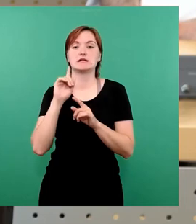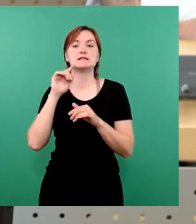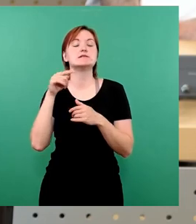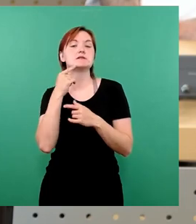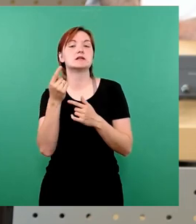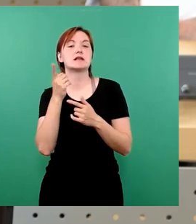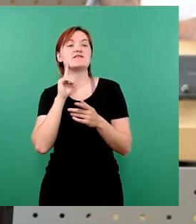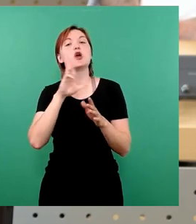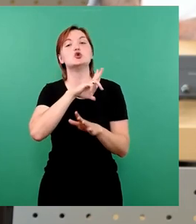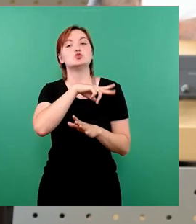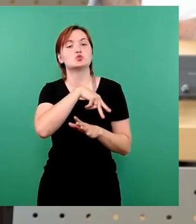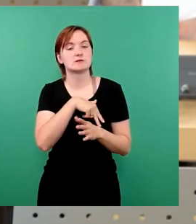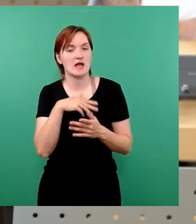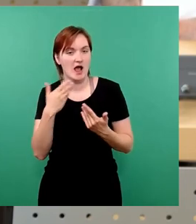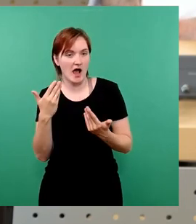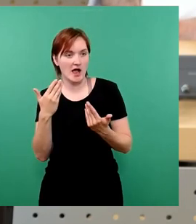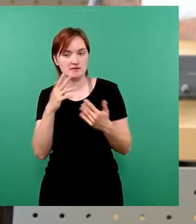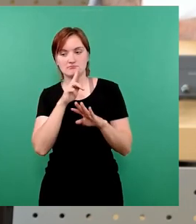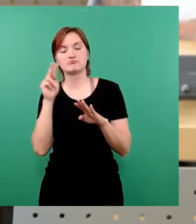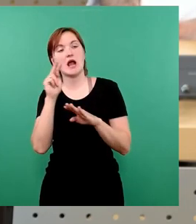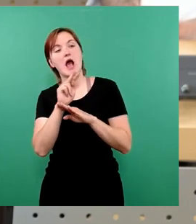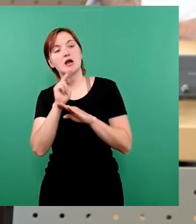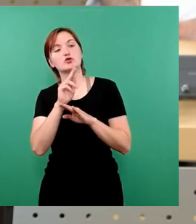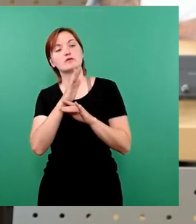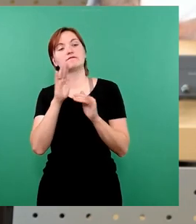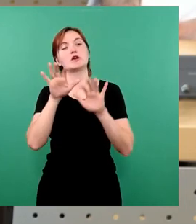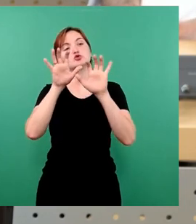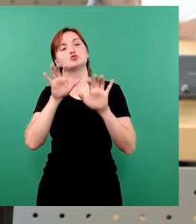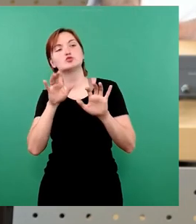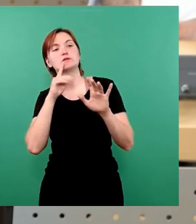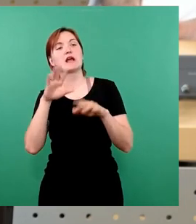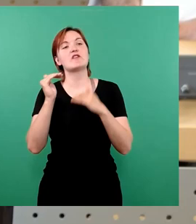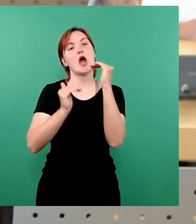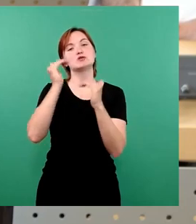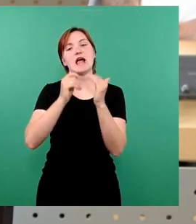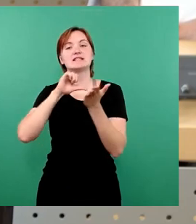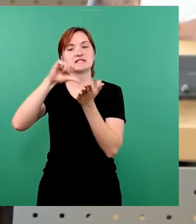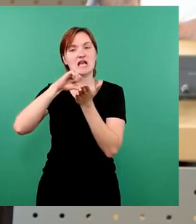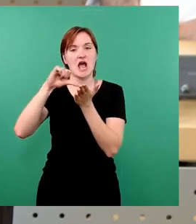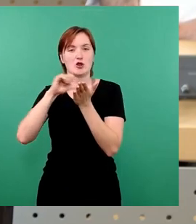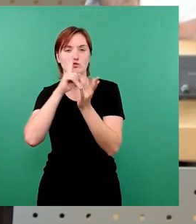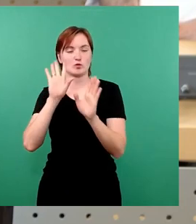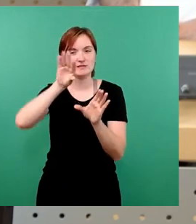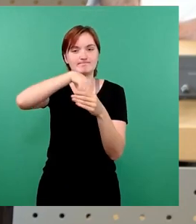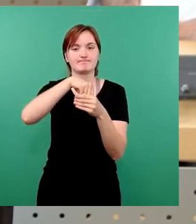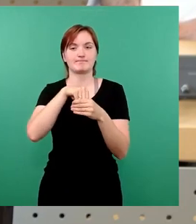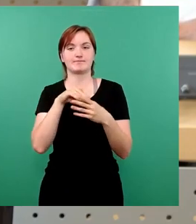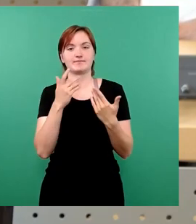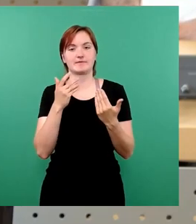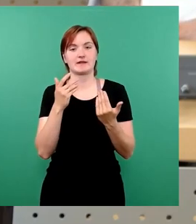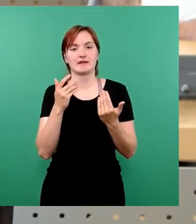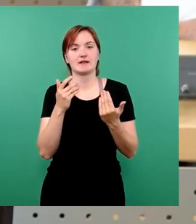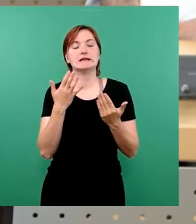soziale Beachtung der Strukturen bei den Ausgleichszahlungen müssen dann mit eingearbeitet werden. Und in dem Sinne